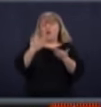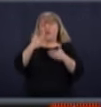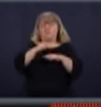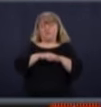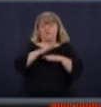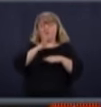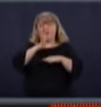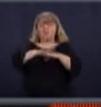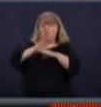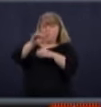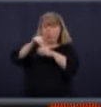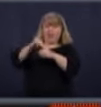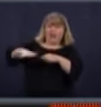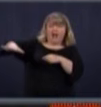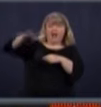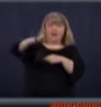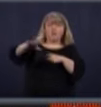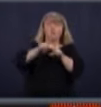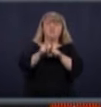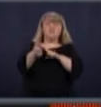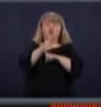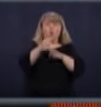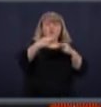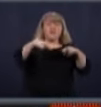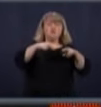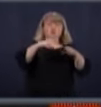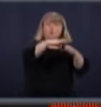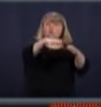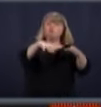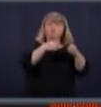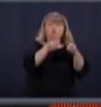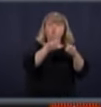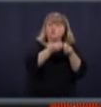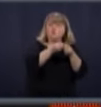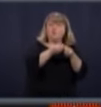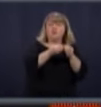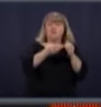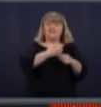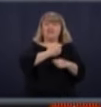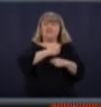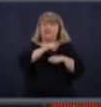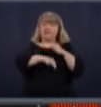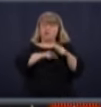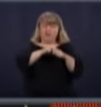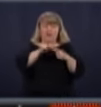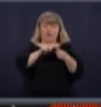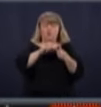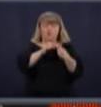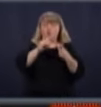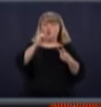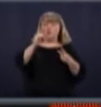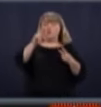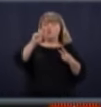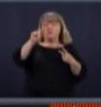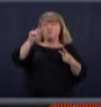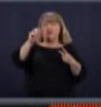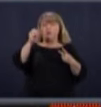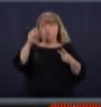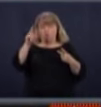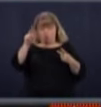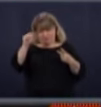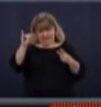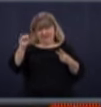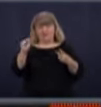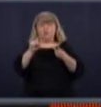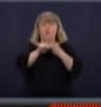des régions froides, mais 3 régions mitoyennes, je vous parlais de la capitale nationale, d'Outaouais, et j'ai mentionné Chaudière-Appalaches, il faudrait le remplacer